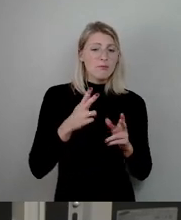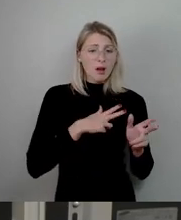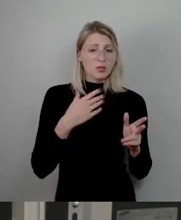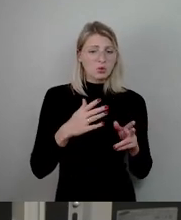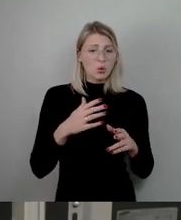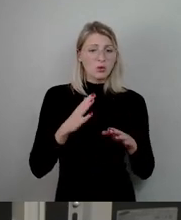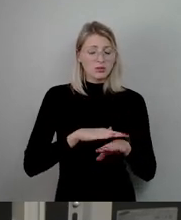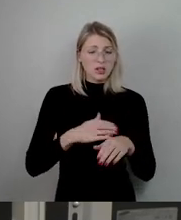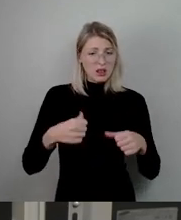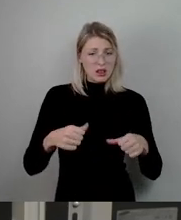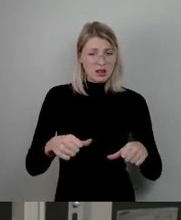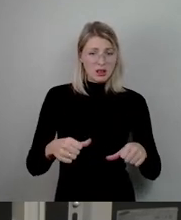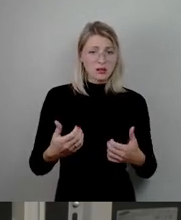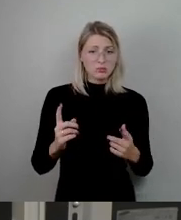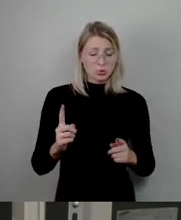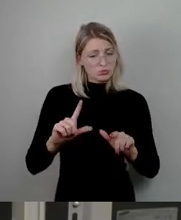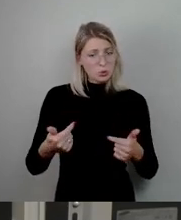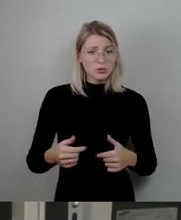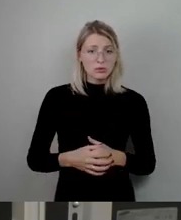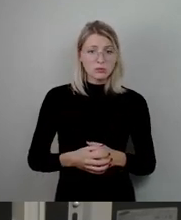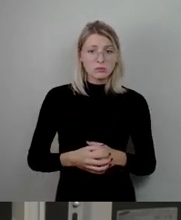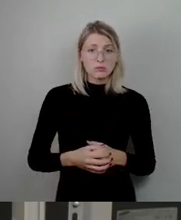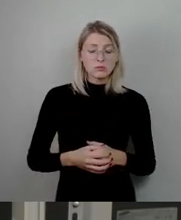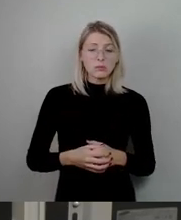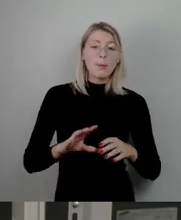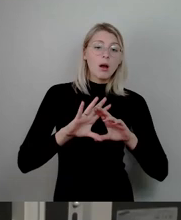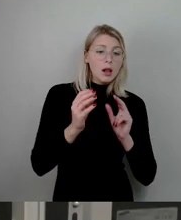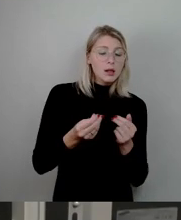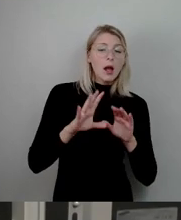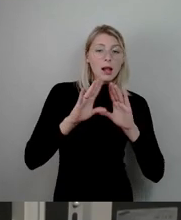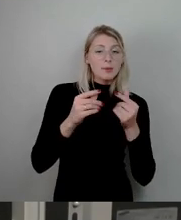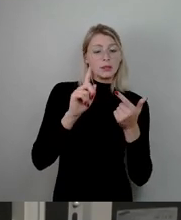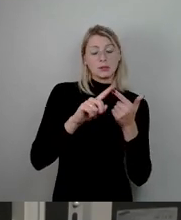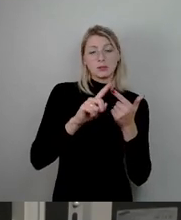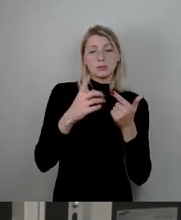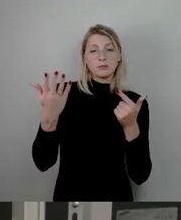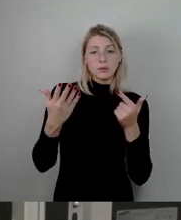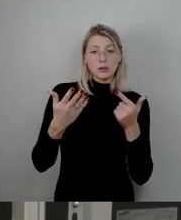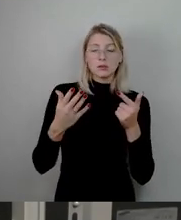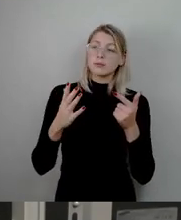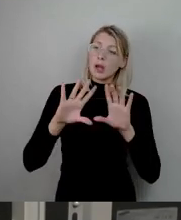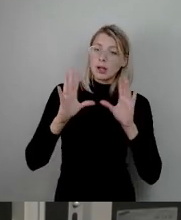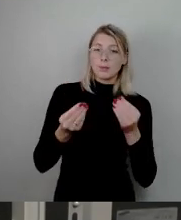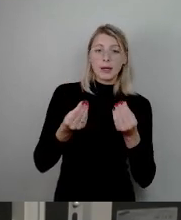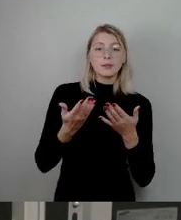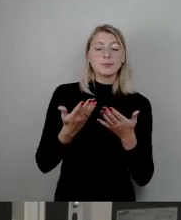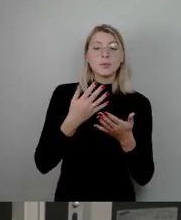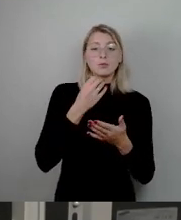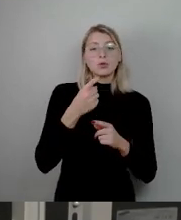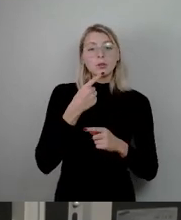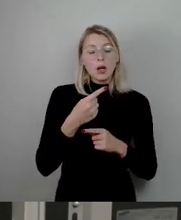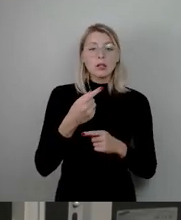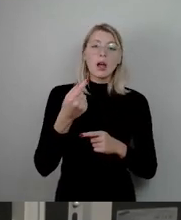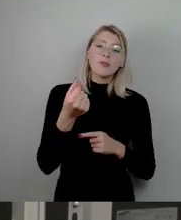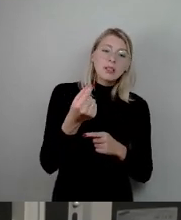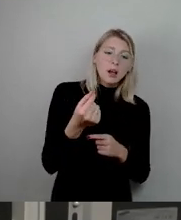sagen möchte, ist eher allgemeinerer Natur, weil es immer hier heißt, ja, die Finanzlage, es ist alles ganz schlimm.